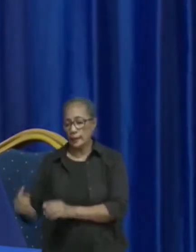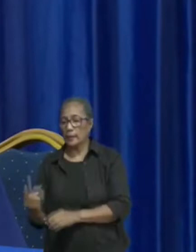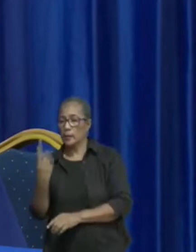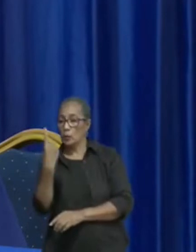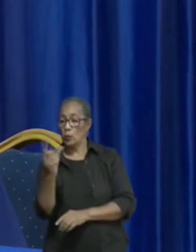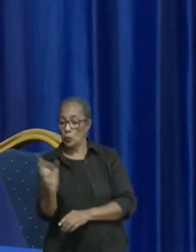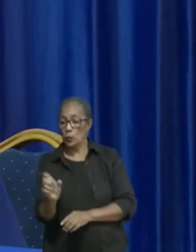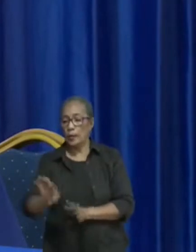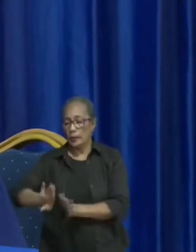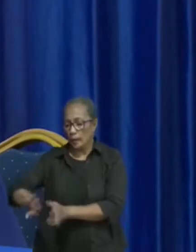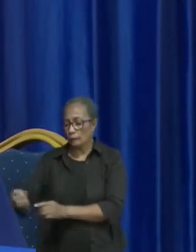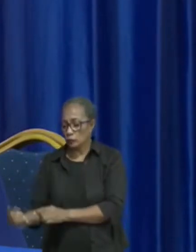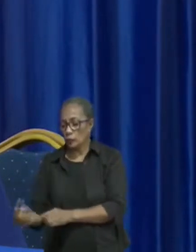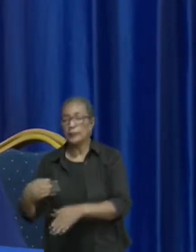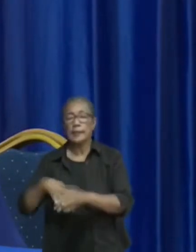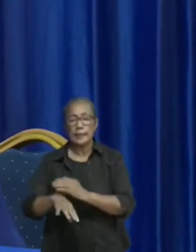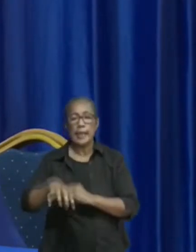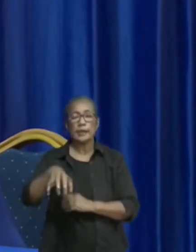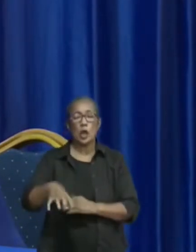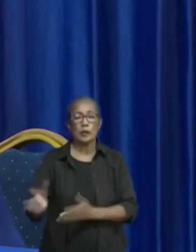in quarantaine in het dorp.